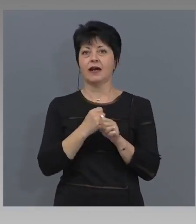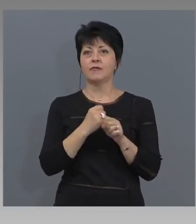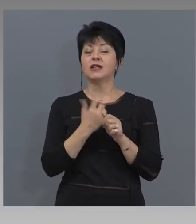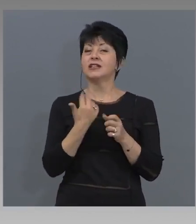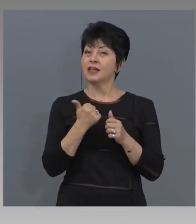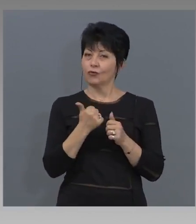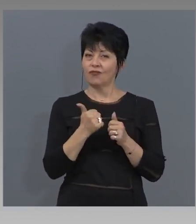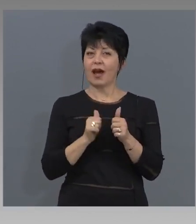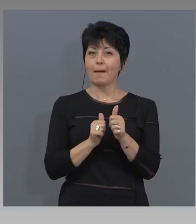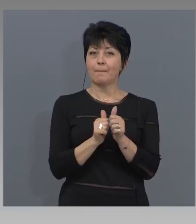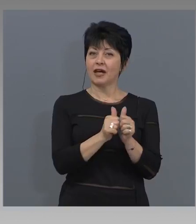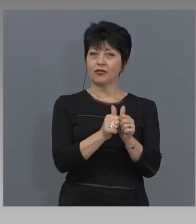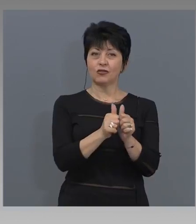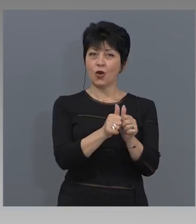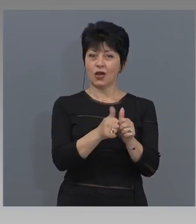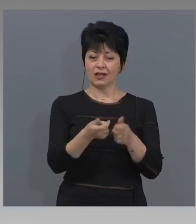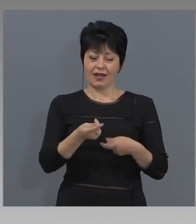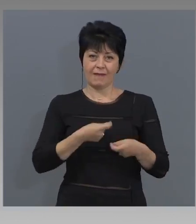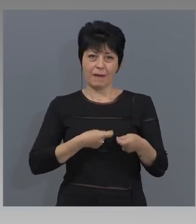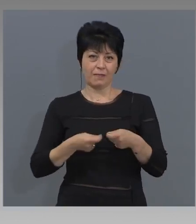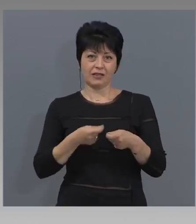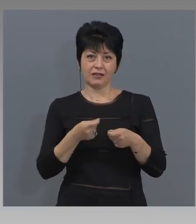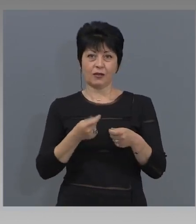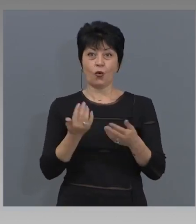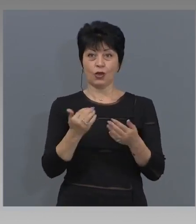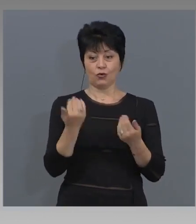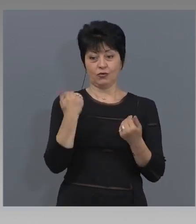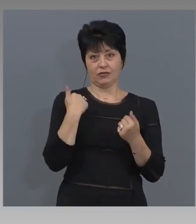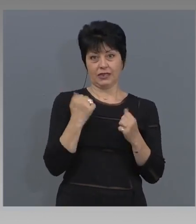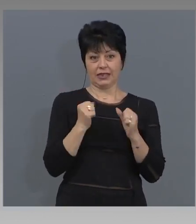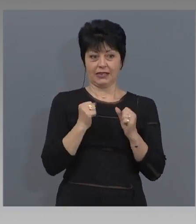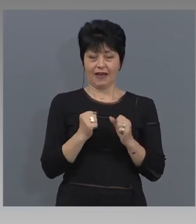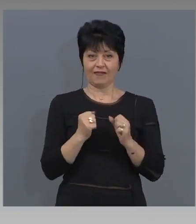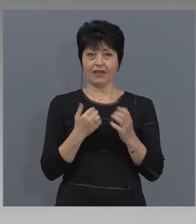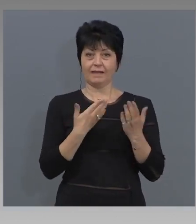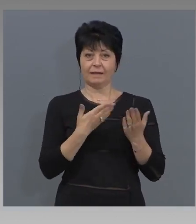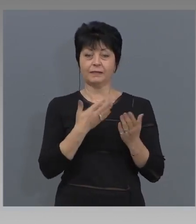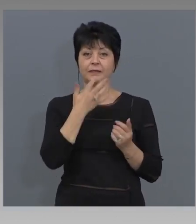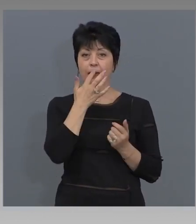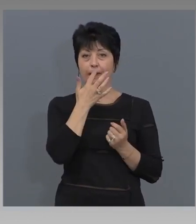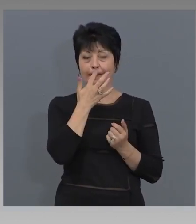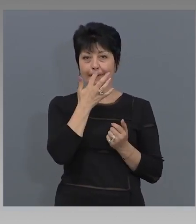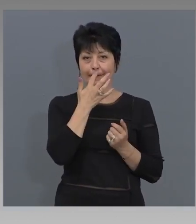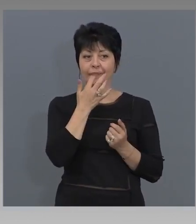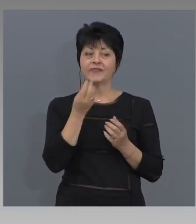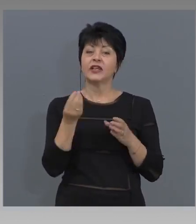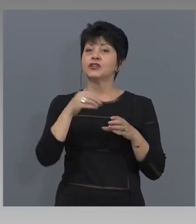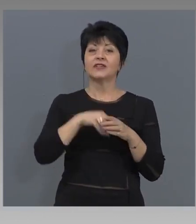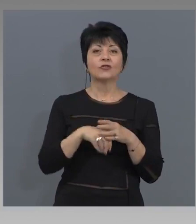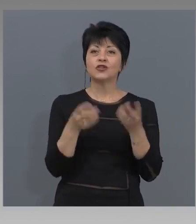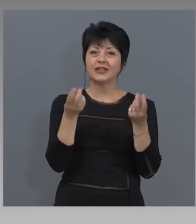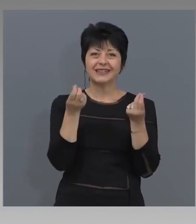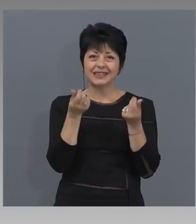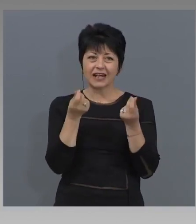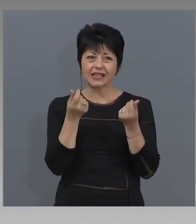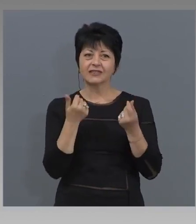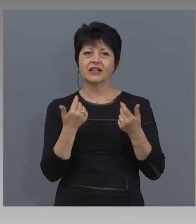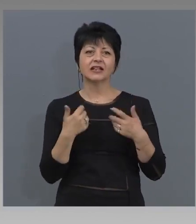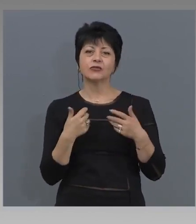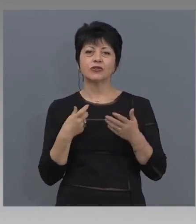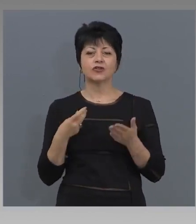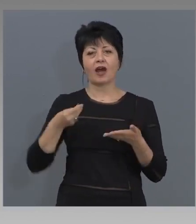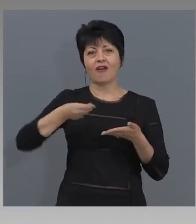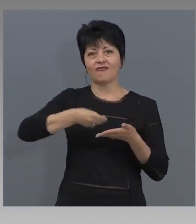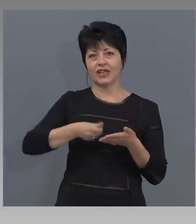от бизнеса, които застават за тази кампания, ще вложат средства, с които ние да